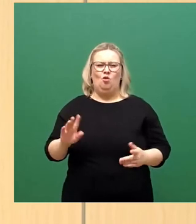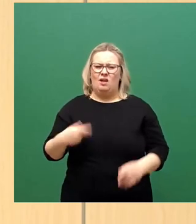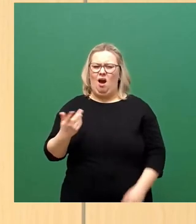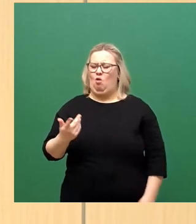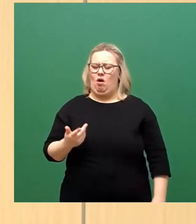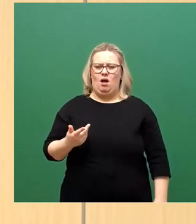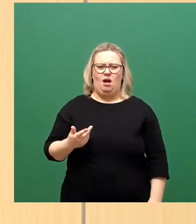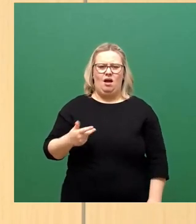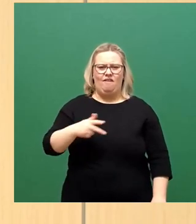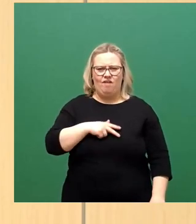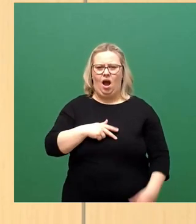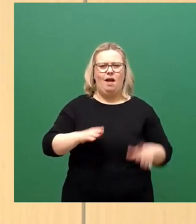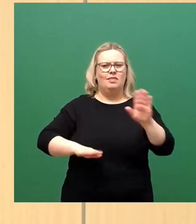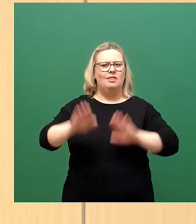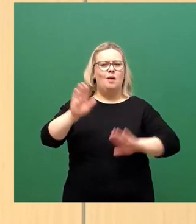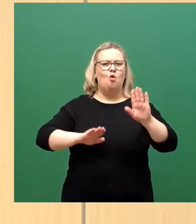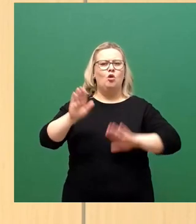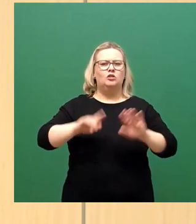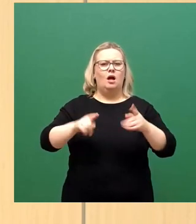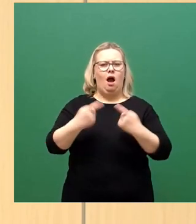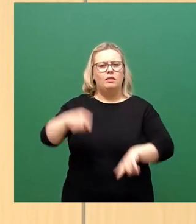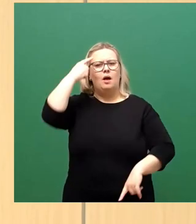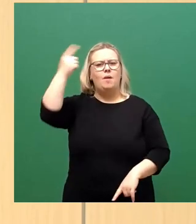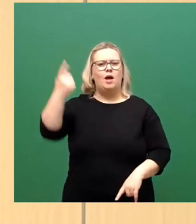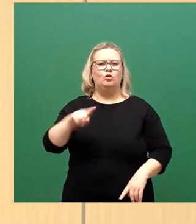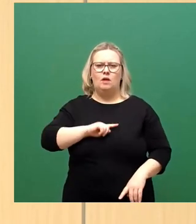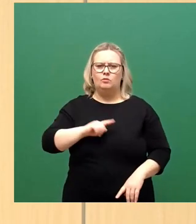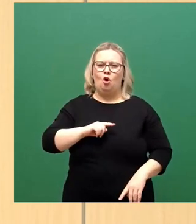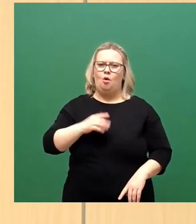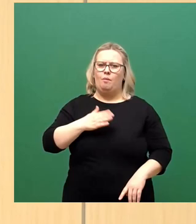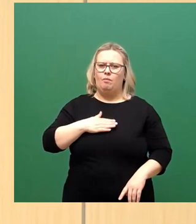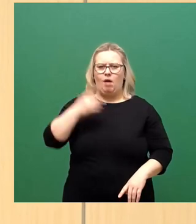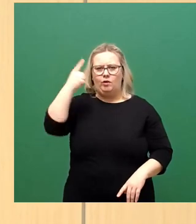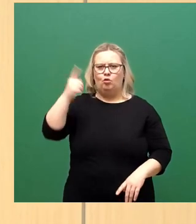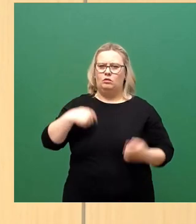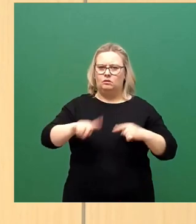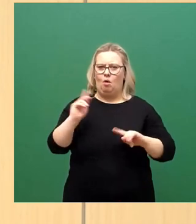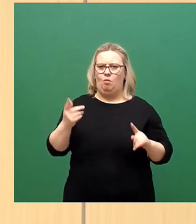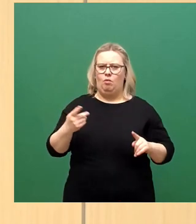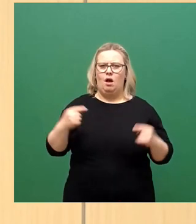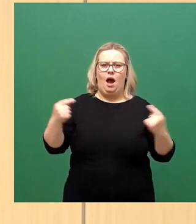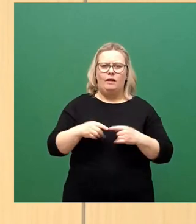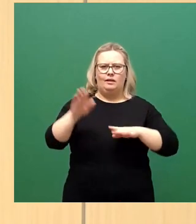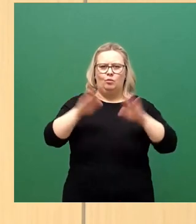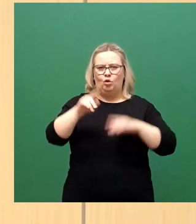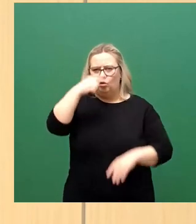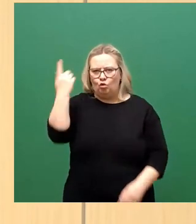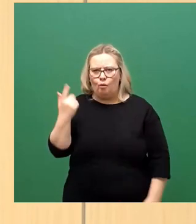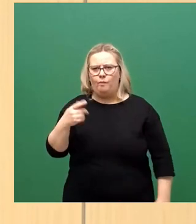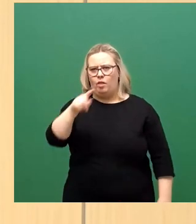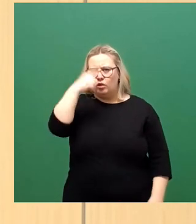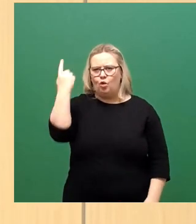demokratisch, eine andere Meinung zu haben. Ich akzeptiere Meinung auch nicht. Antidemokratie ist dumm. Einfach nur dumm. Sie